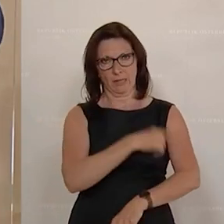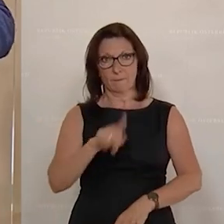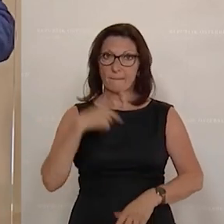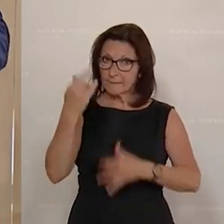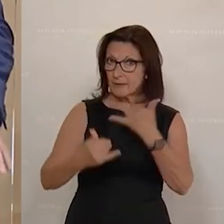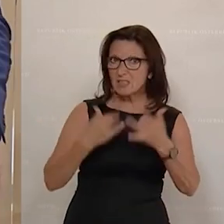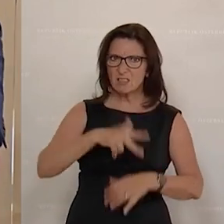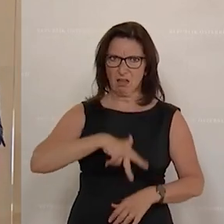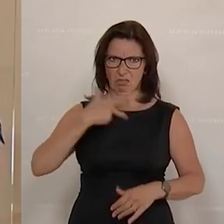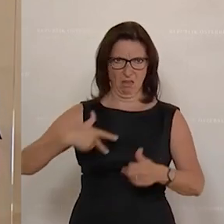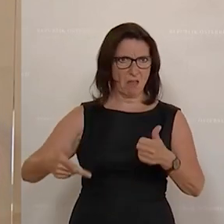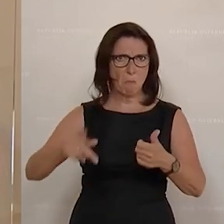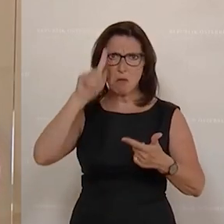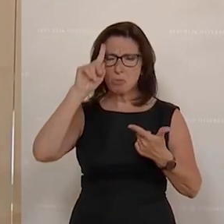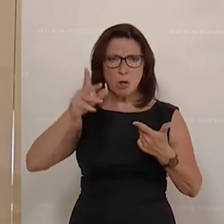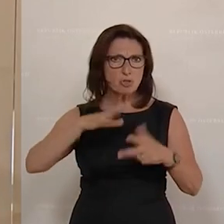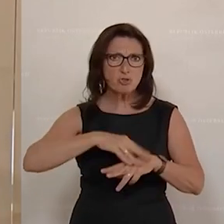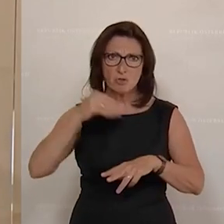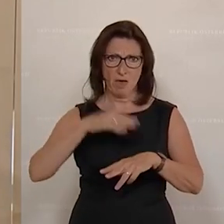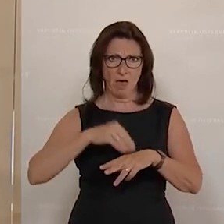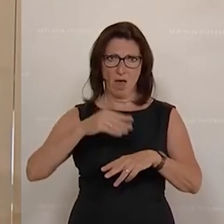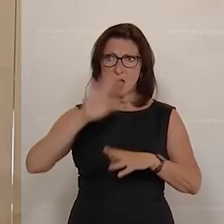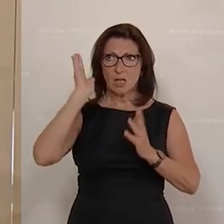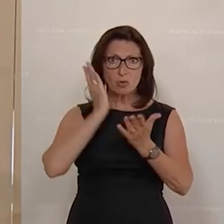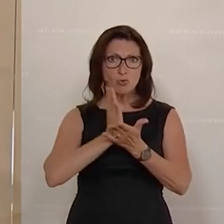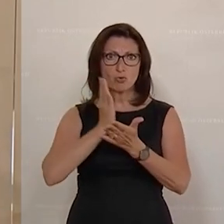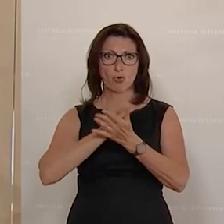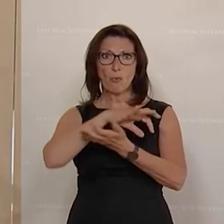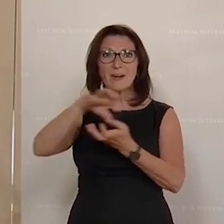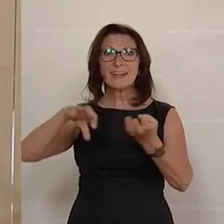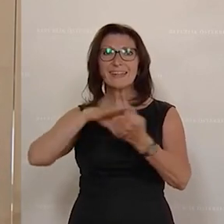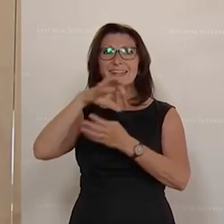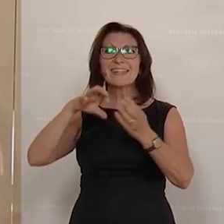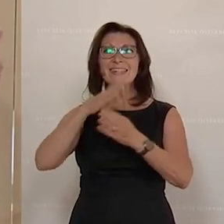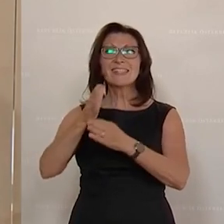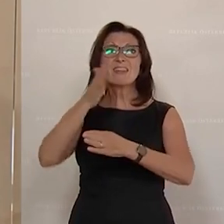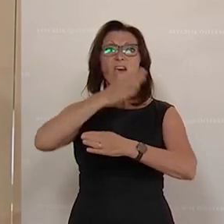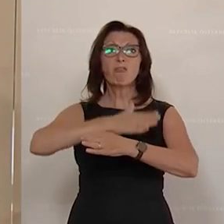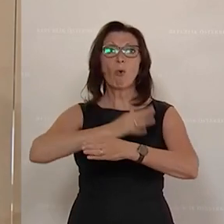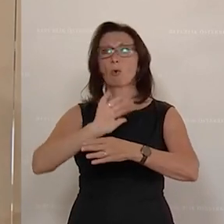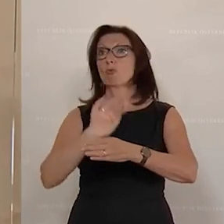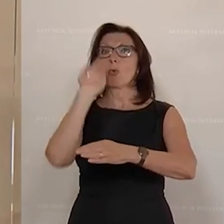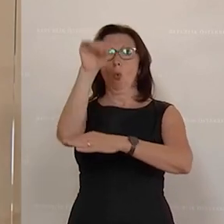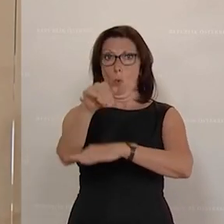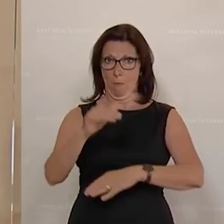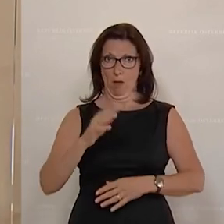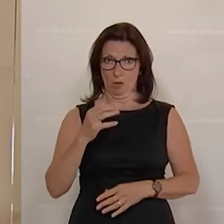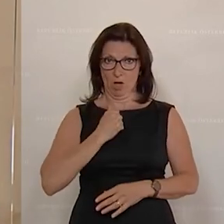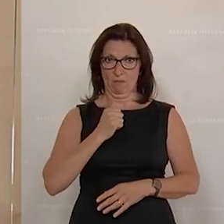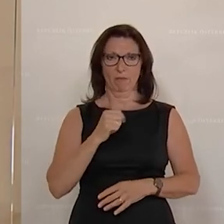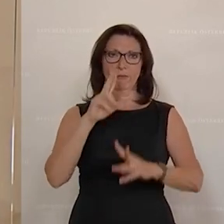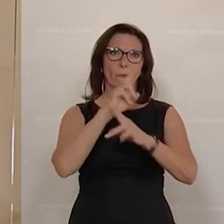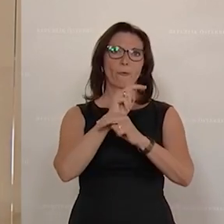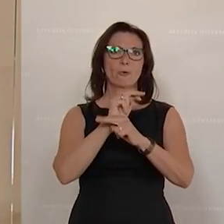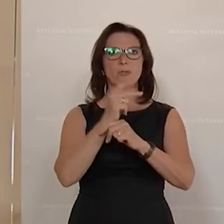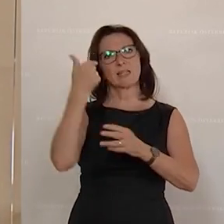Dänemark, Deutschland und Schweden schon über dem Vorkrisenniveau sein werden, wird Österreich noch unter dem Niveau von